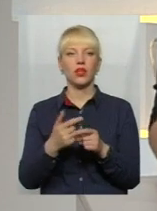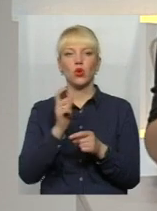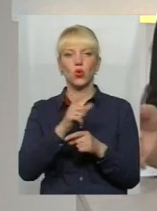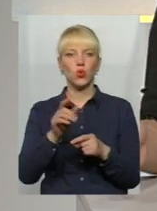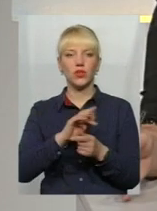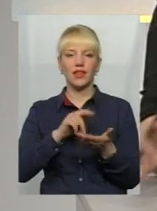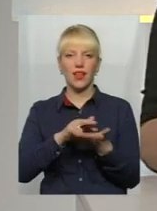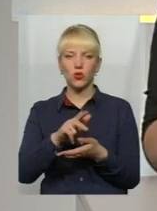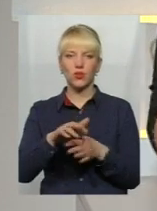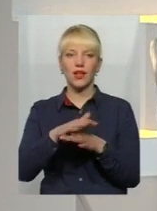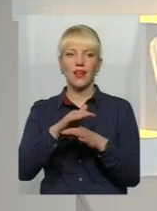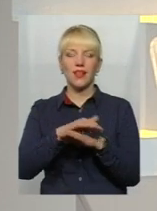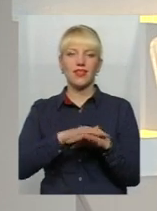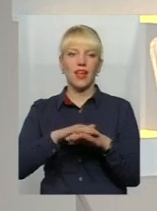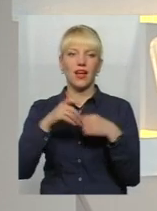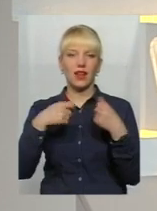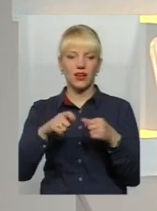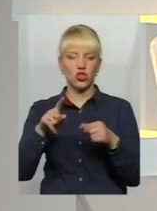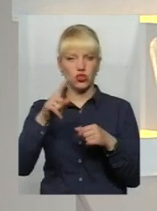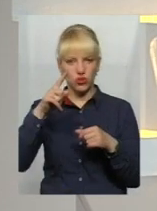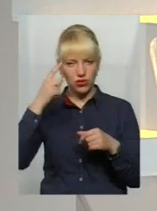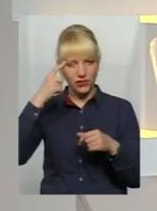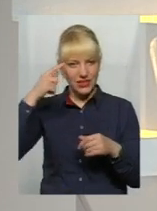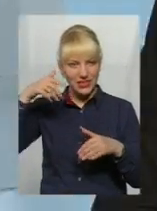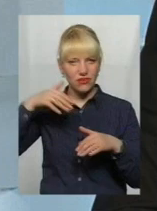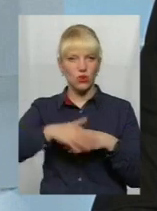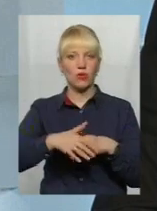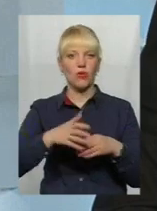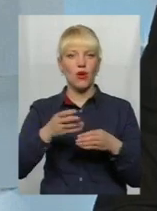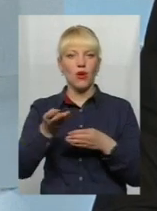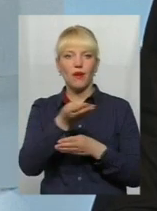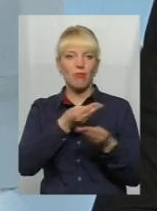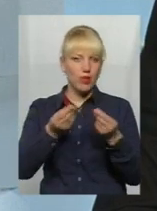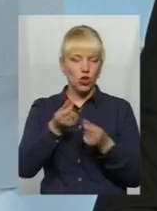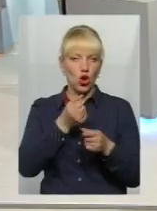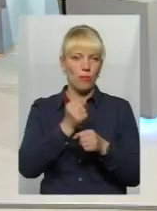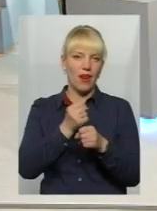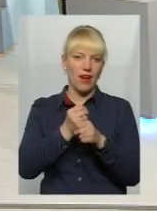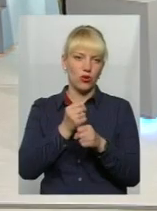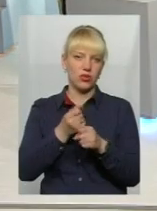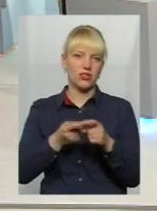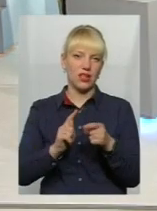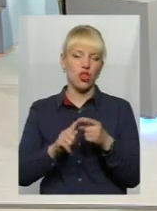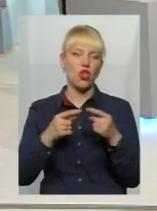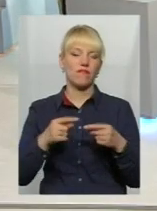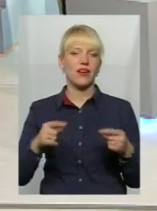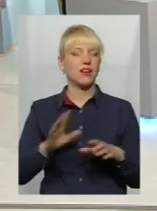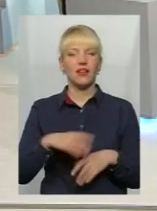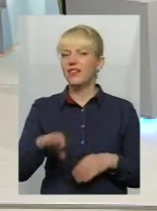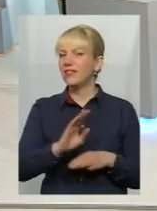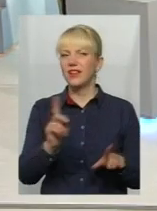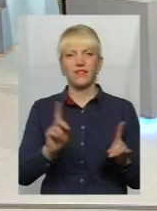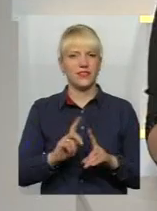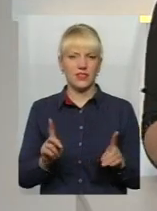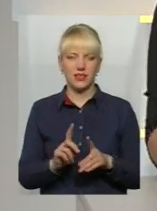йдуть на ринок через те, що вони свідомо підробляють той товар. Не всі. Ну, не всі, ми не говоримо за всіх. Частина продавців